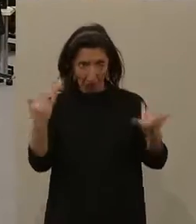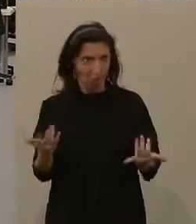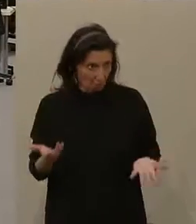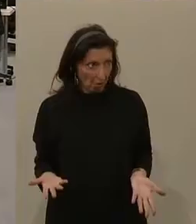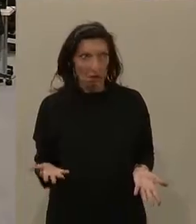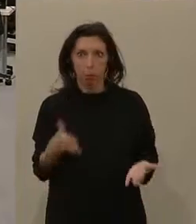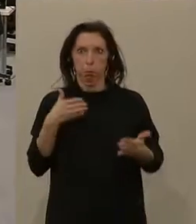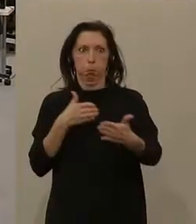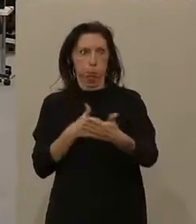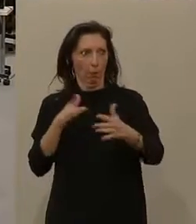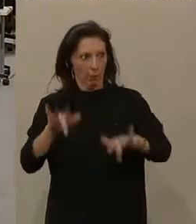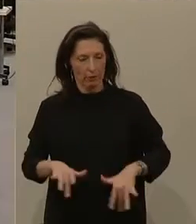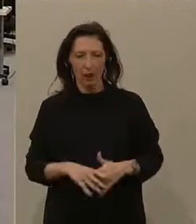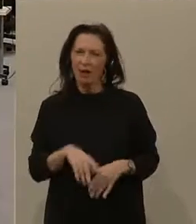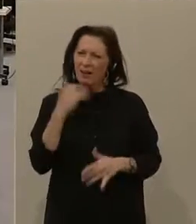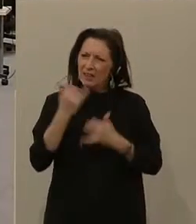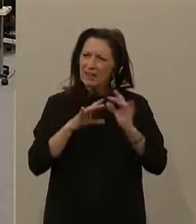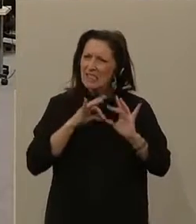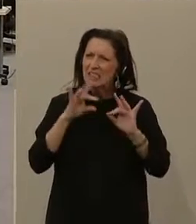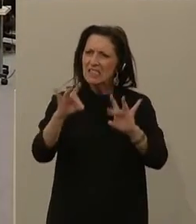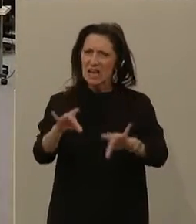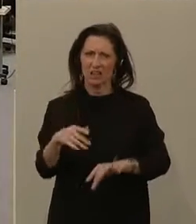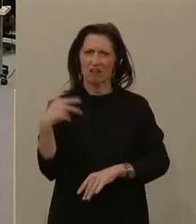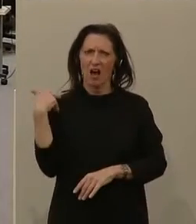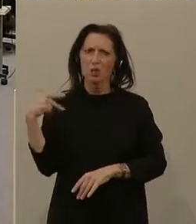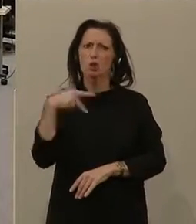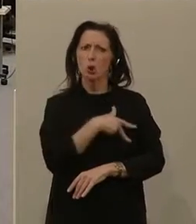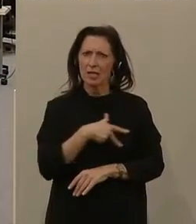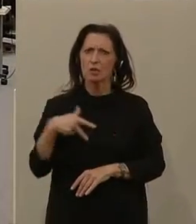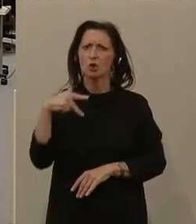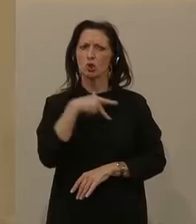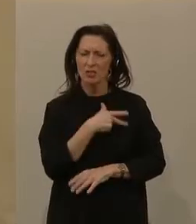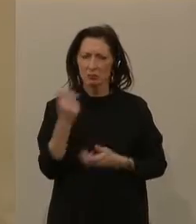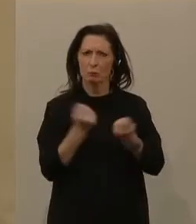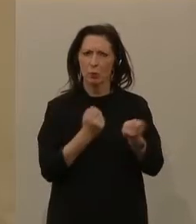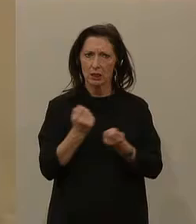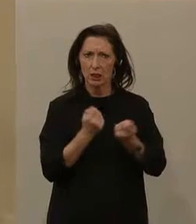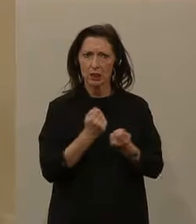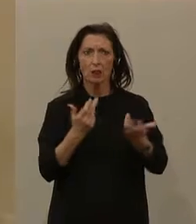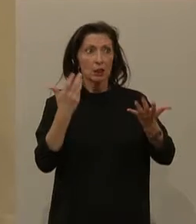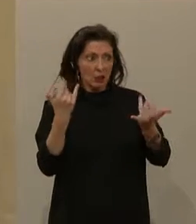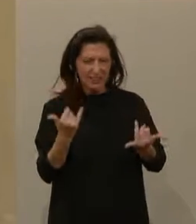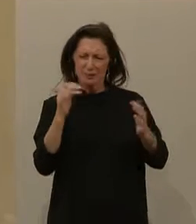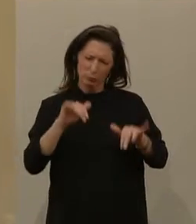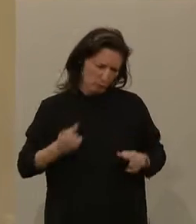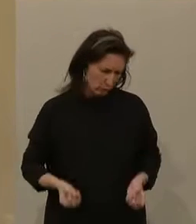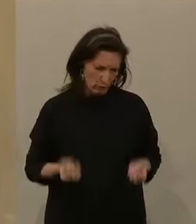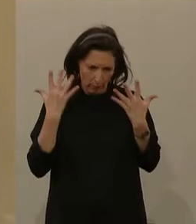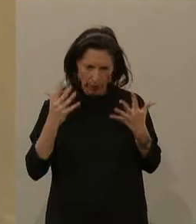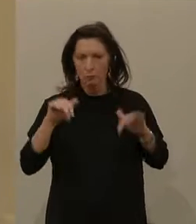Jetzt geht es darum, diese Jahrzehnte Sozialismus hinter uns zu lassen und eine bessere Politik aufzusetzen. Das